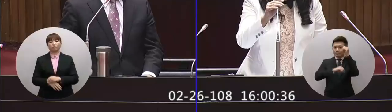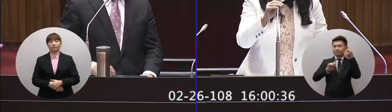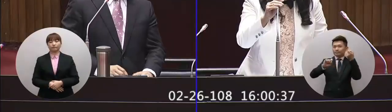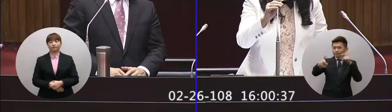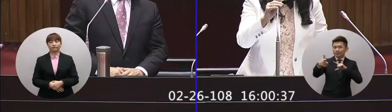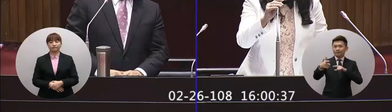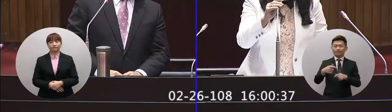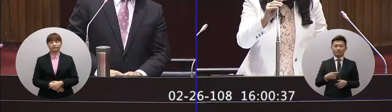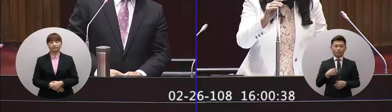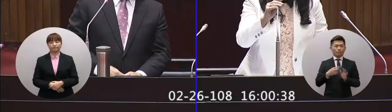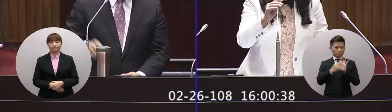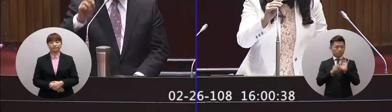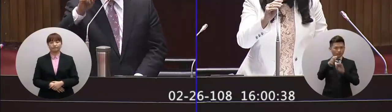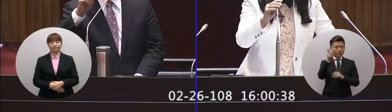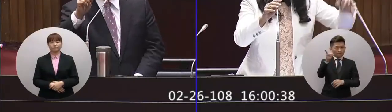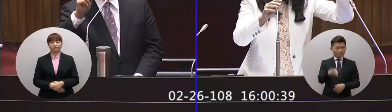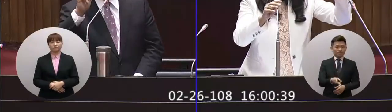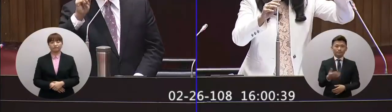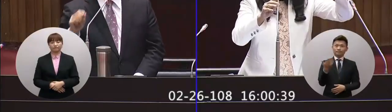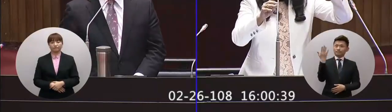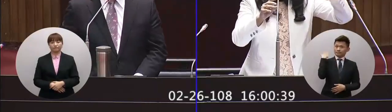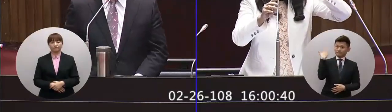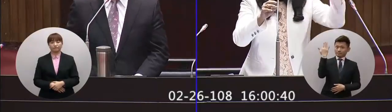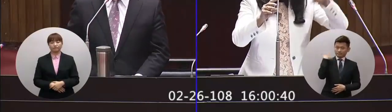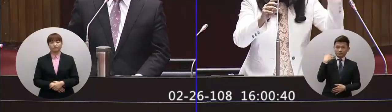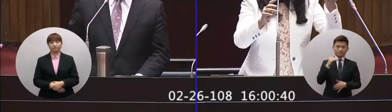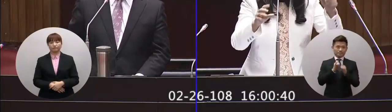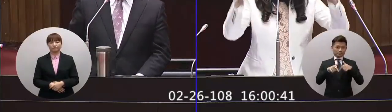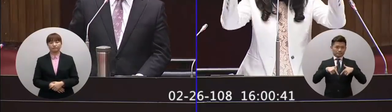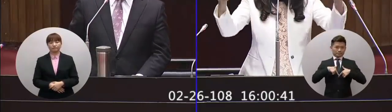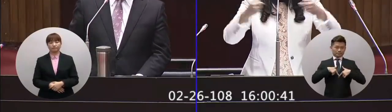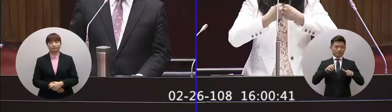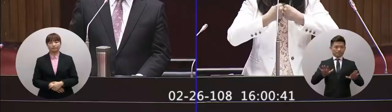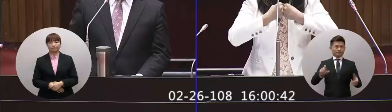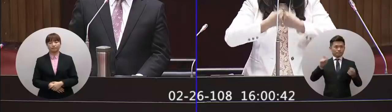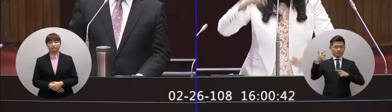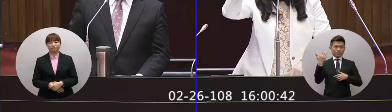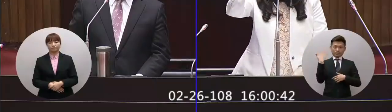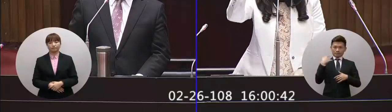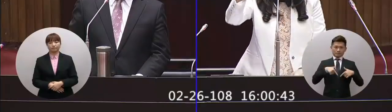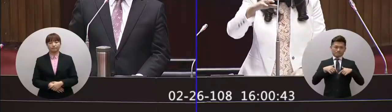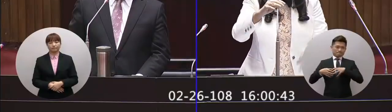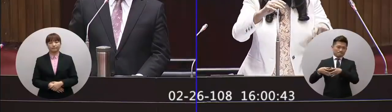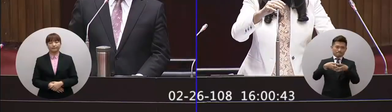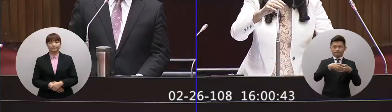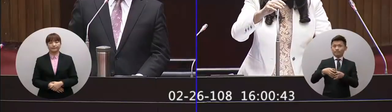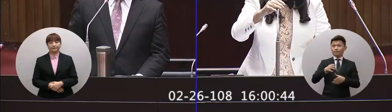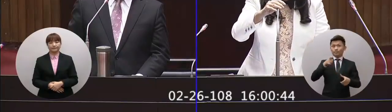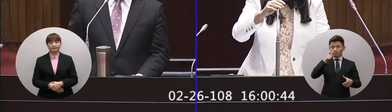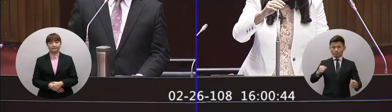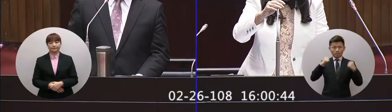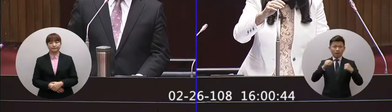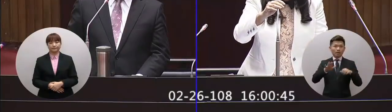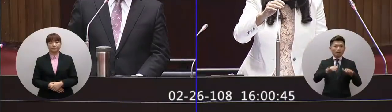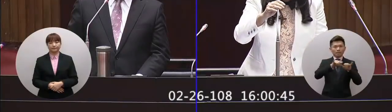一樣了蘇院長我一再跟你強調那個時候人民的心也不一樣大家團結在一起你要知道現在民進黨